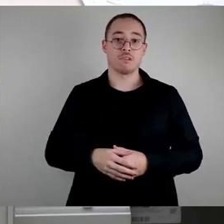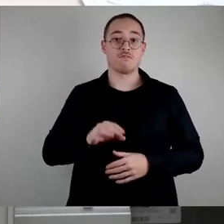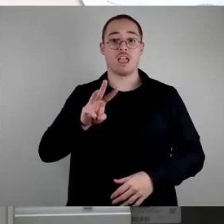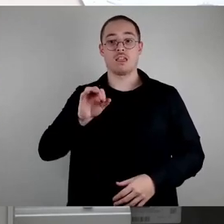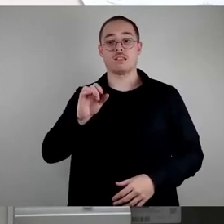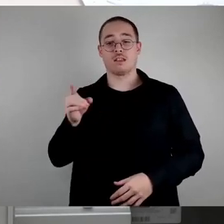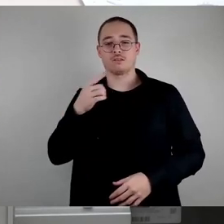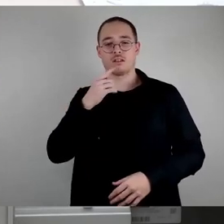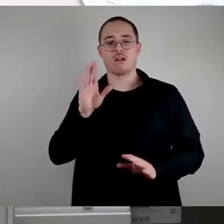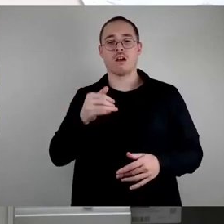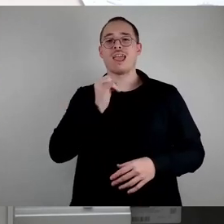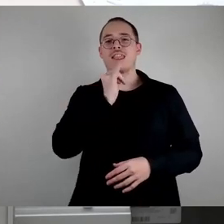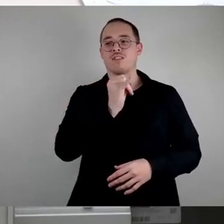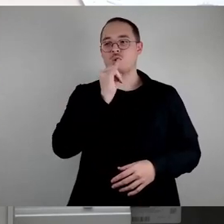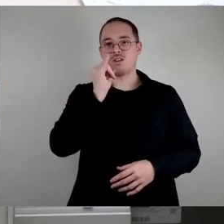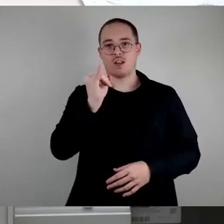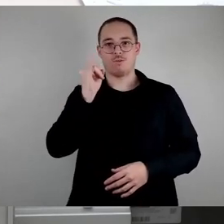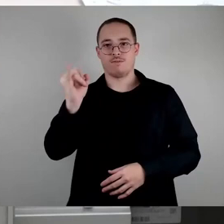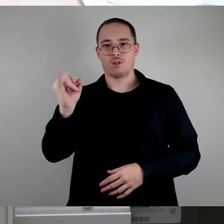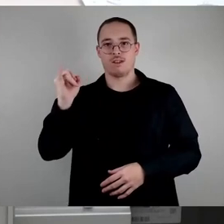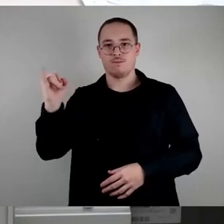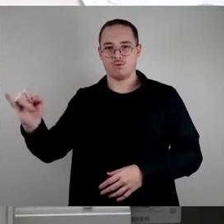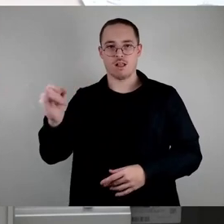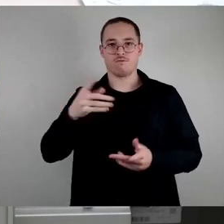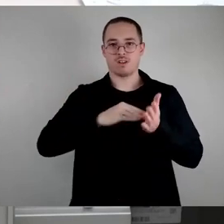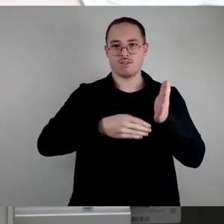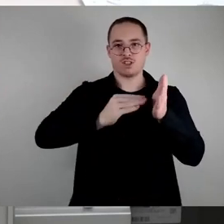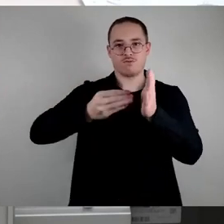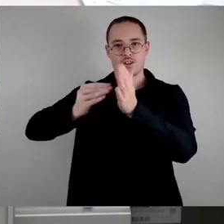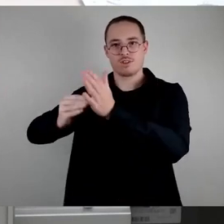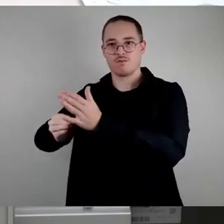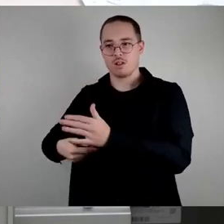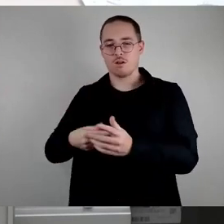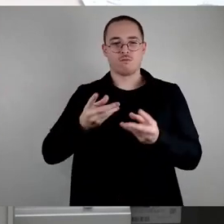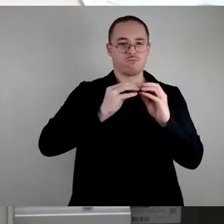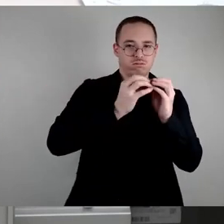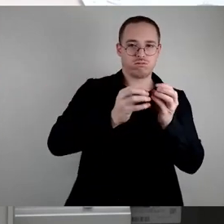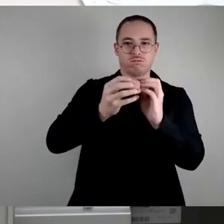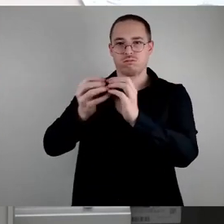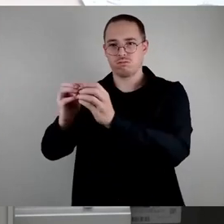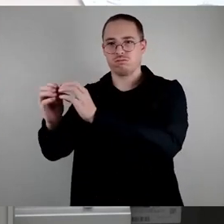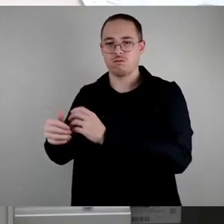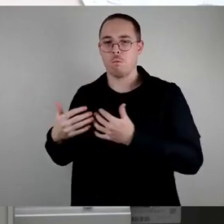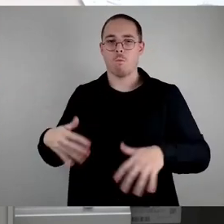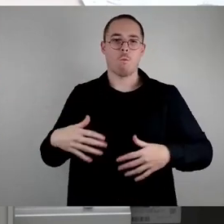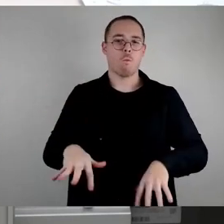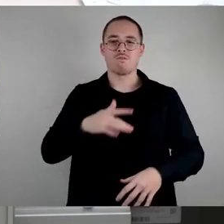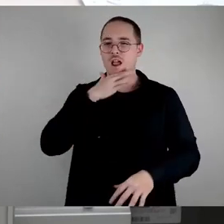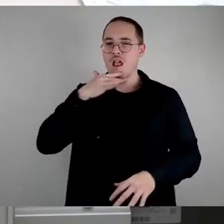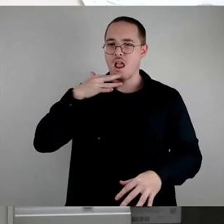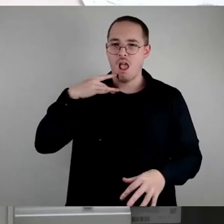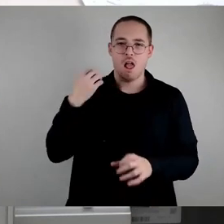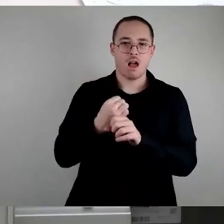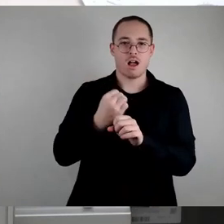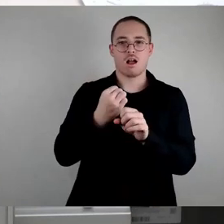muss, das ist ein ungeheurer Aufwand, und da ist der Mieterbeirat sozusagen auch für die WED gut, um hier Ansprechpartner zu haben.